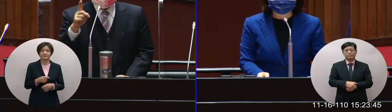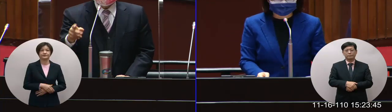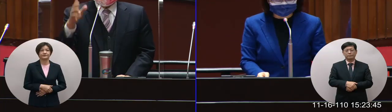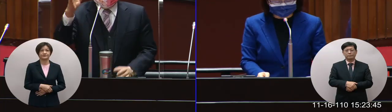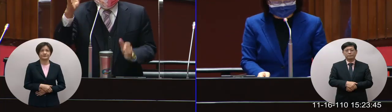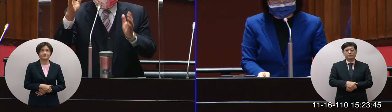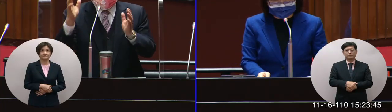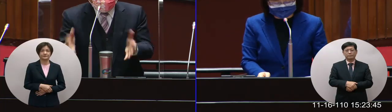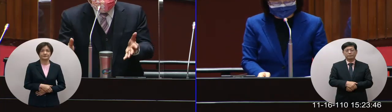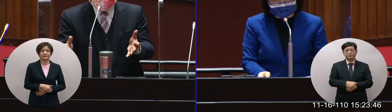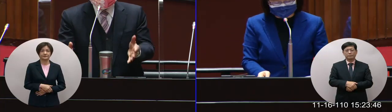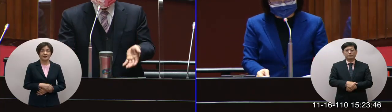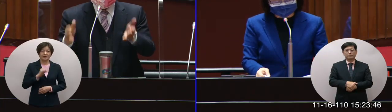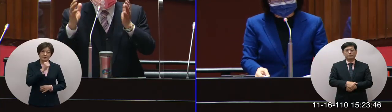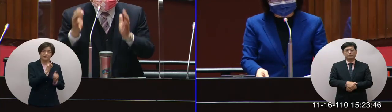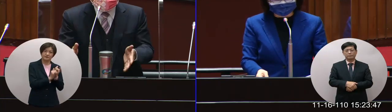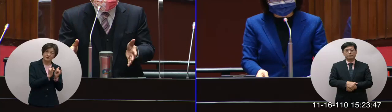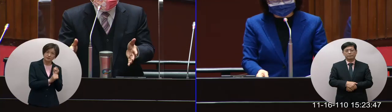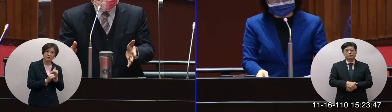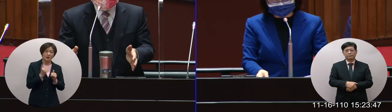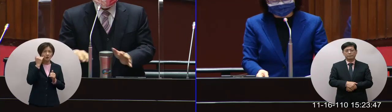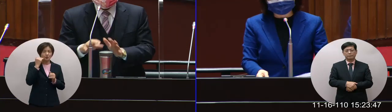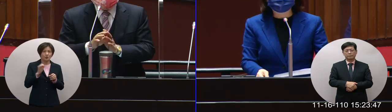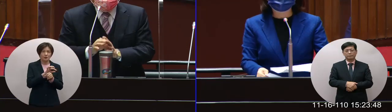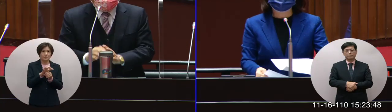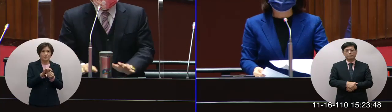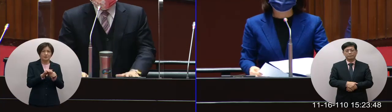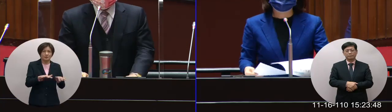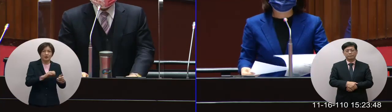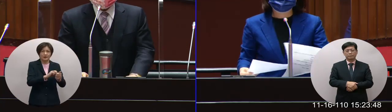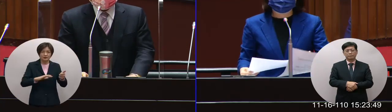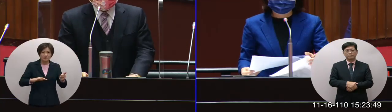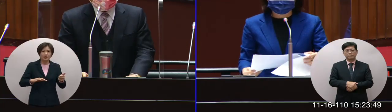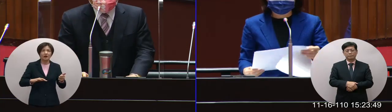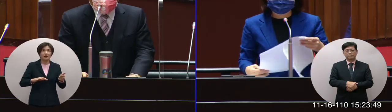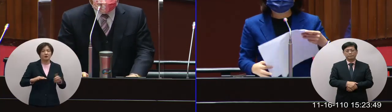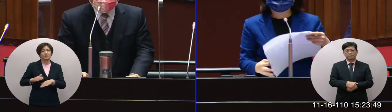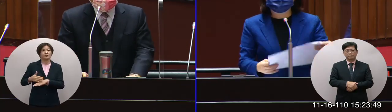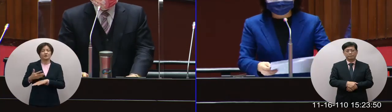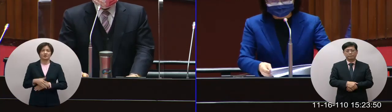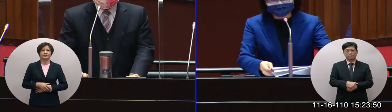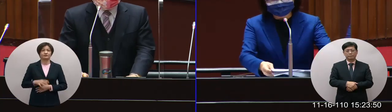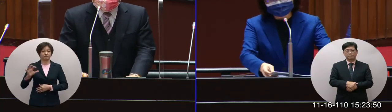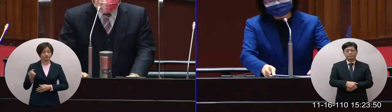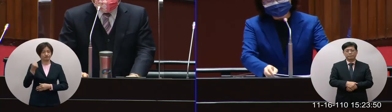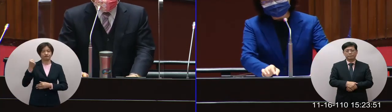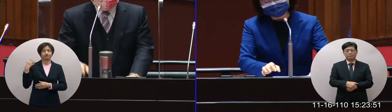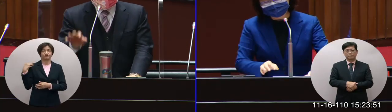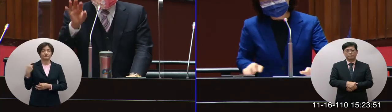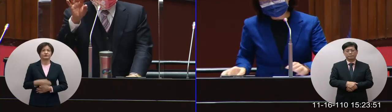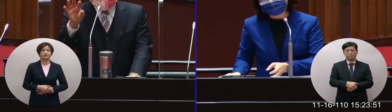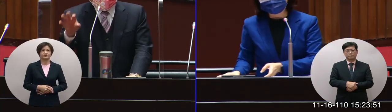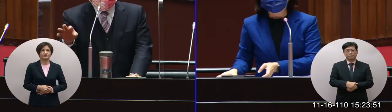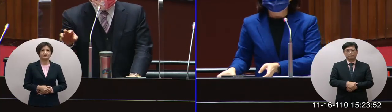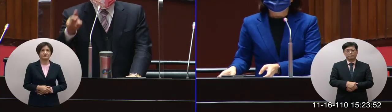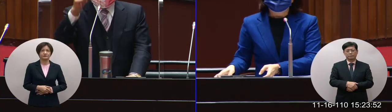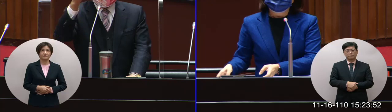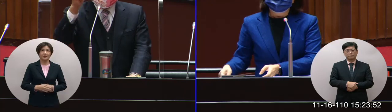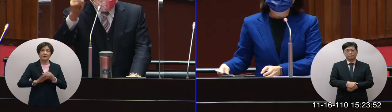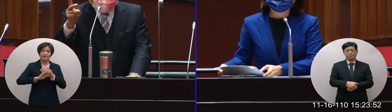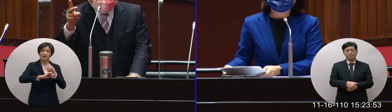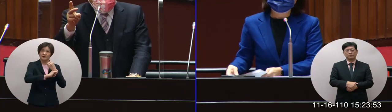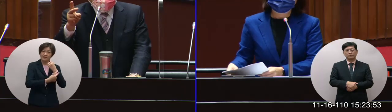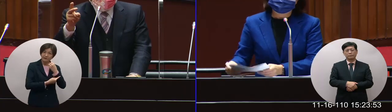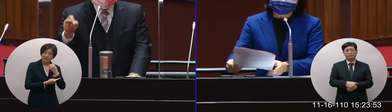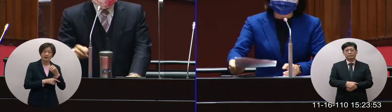致的就是國人因疫情不要讓他影響到權益相關的這個法律規定